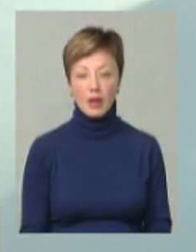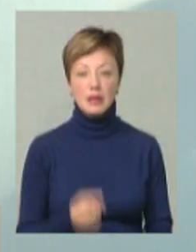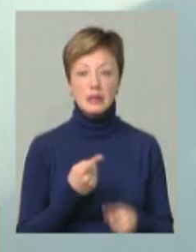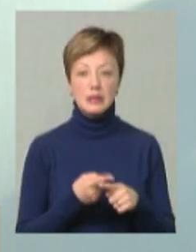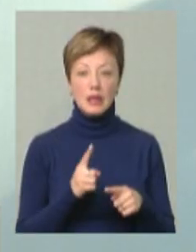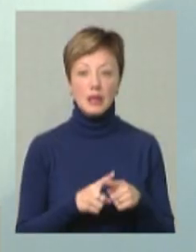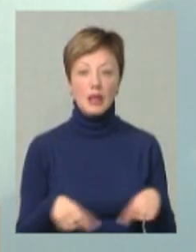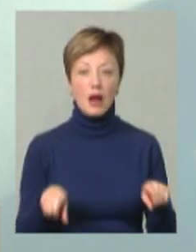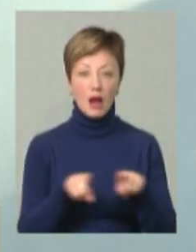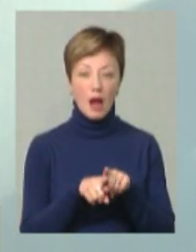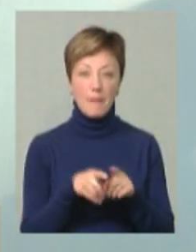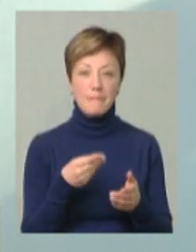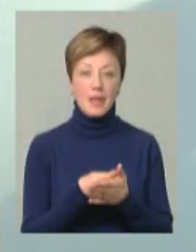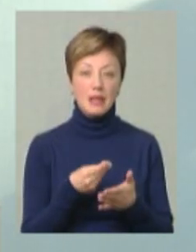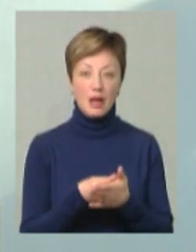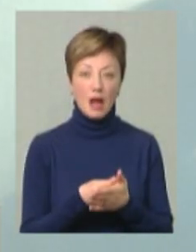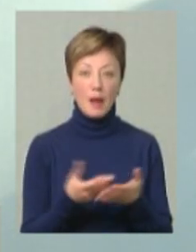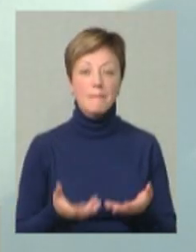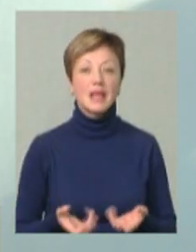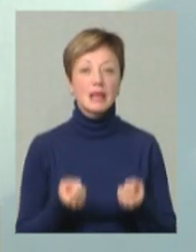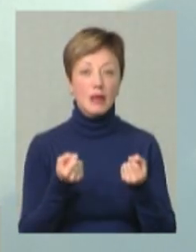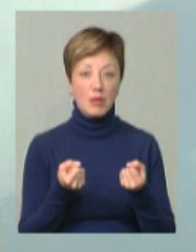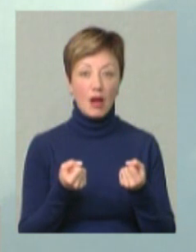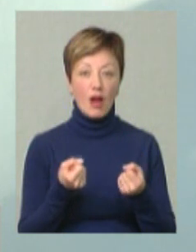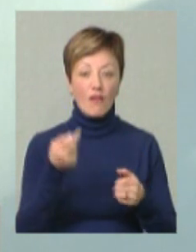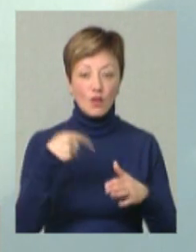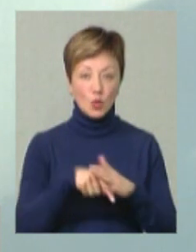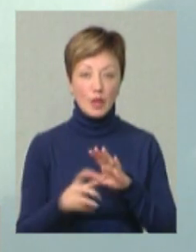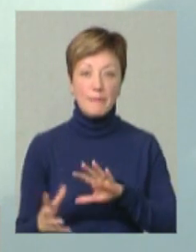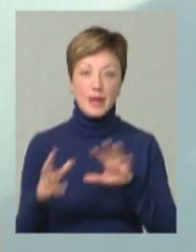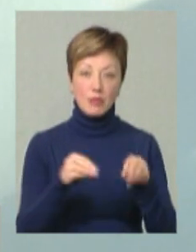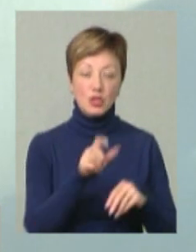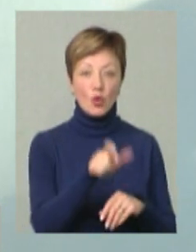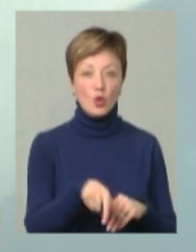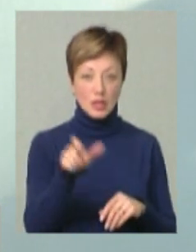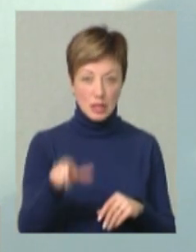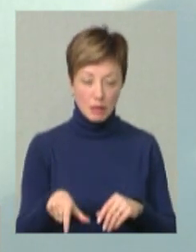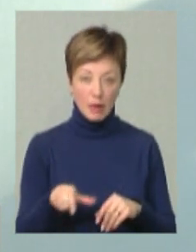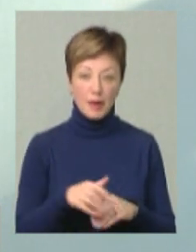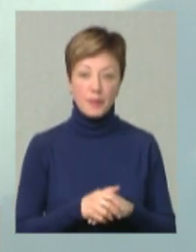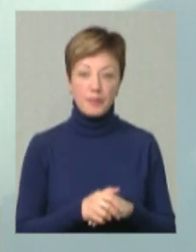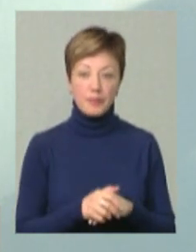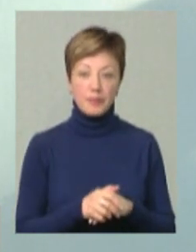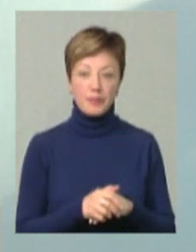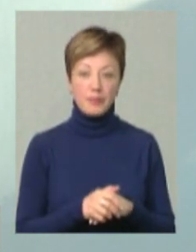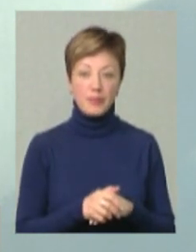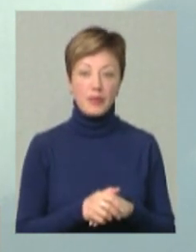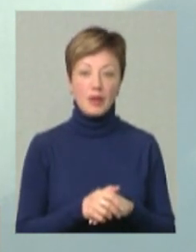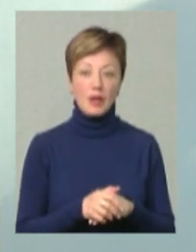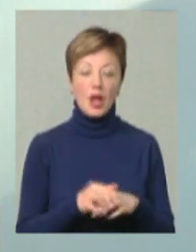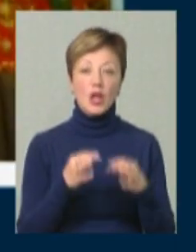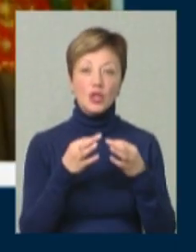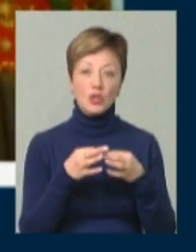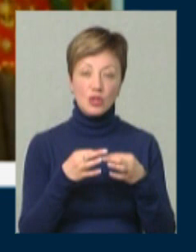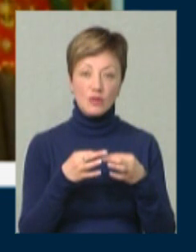така матеріальна, скажімо, підтримка внутрішньопереміщених осіб, переселенців. Дозволю